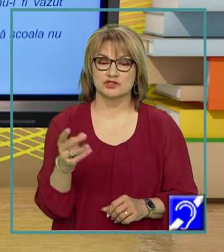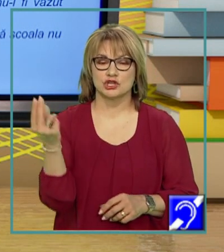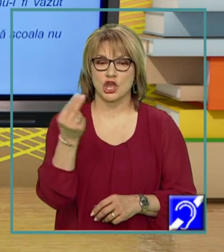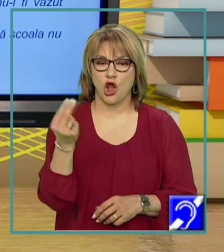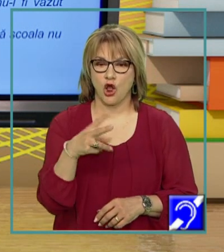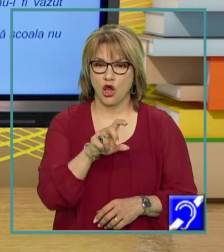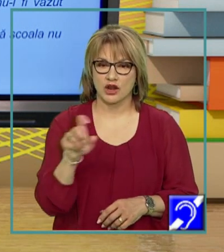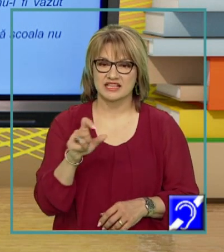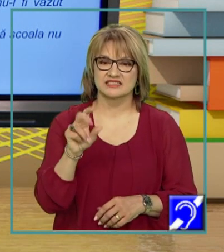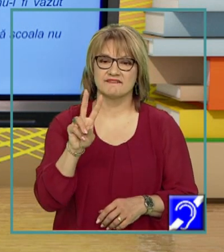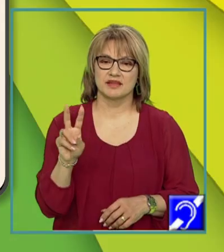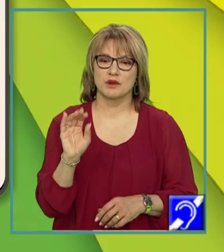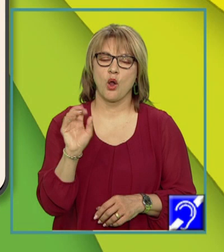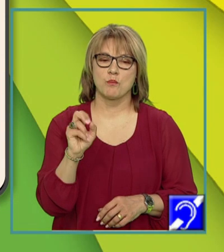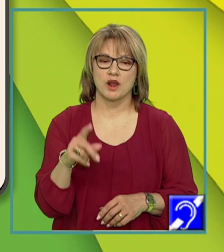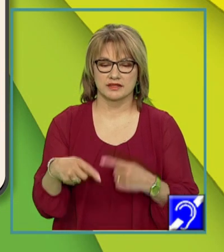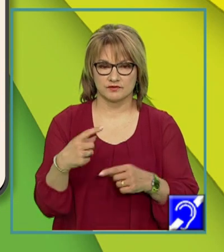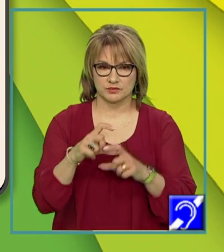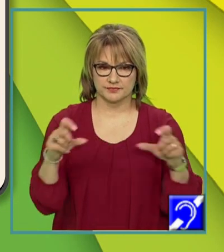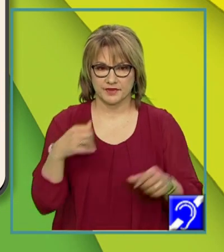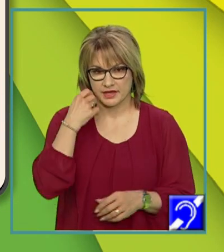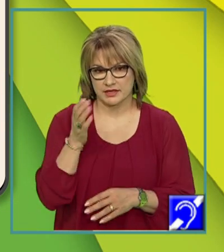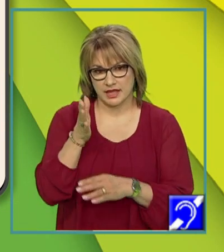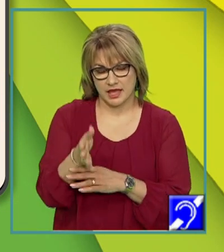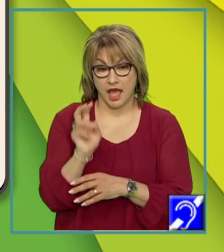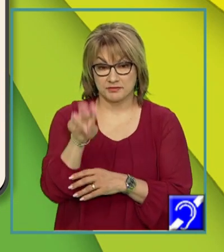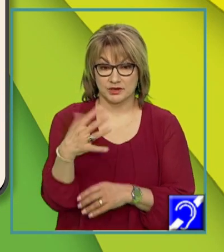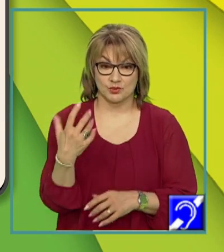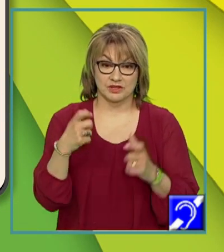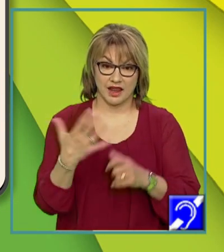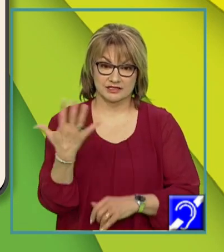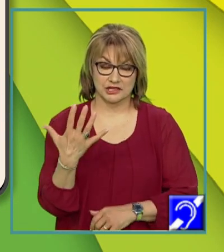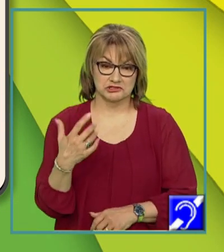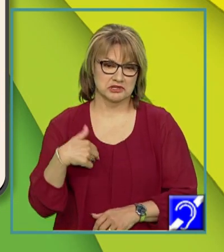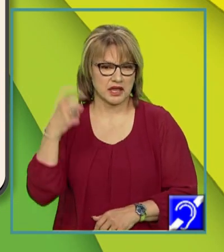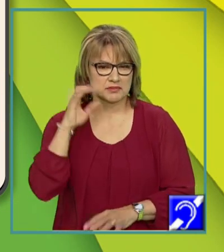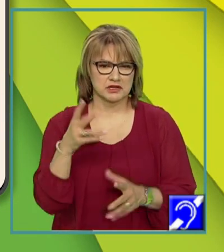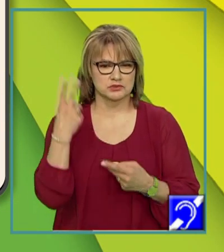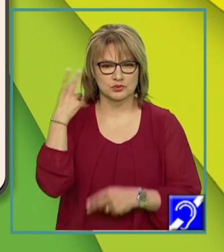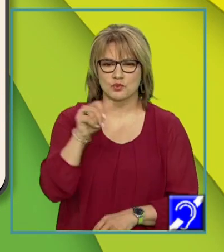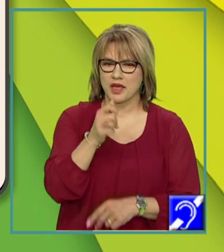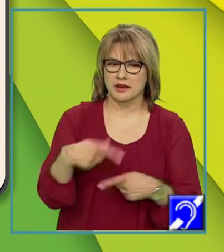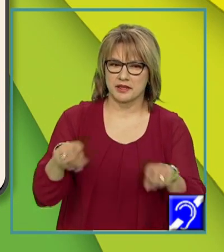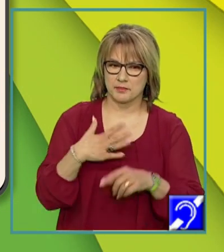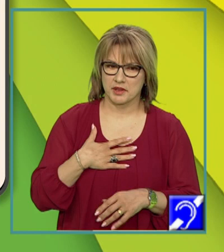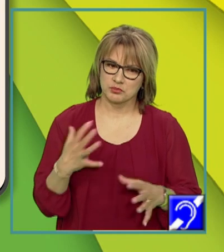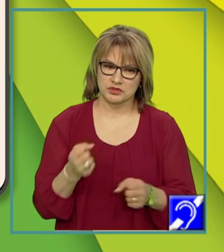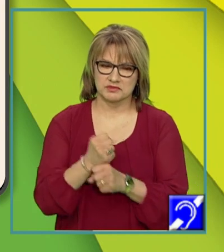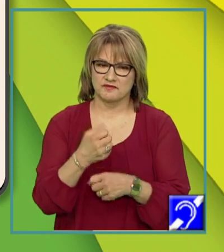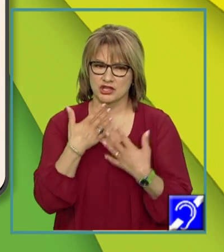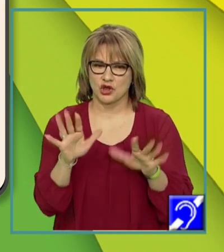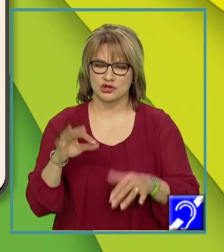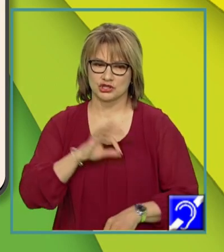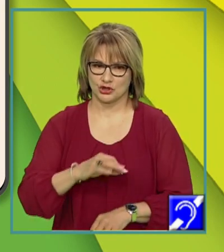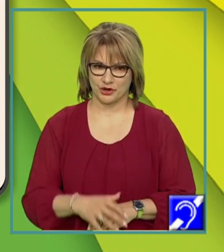verbele copulative din următorul text. Când am trecut în clasa a cincea, aveam impresia că nu ne cunoaște nimeni și că vom putea să face orice